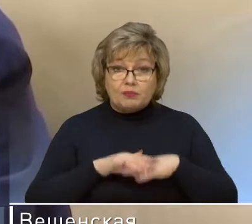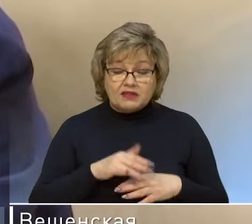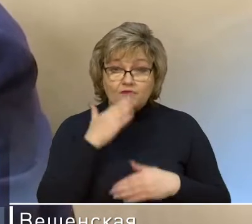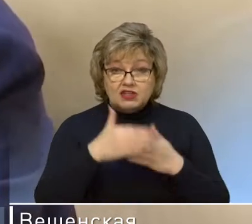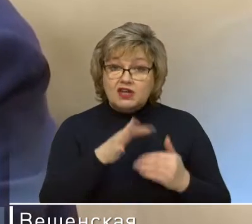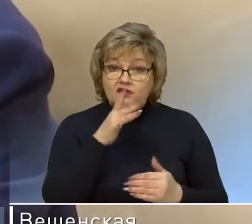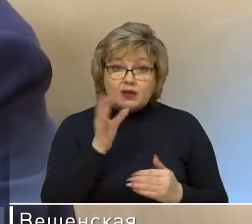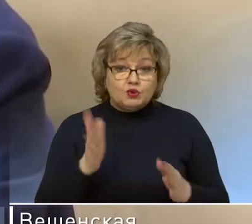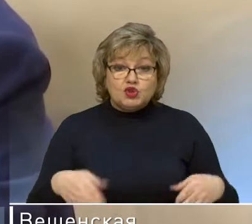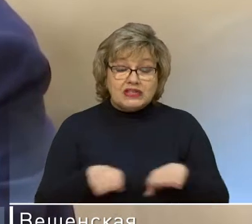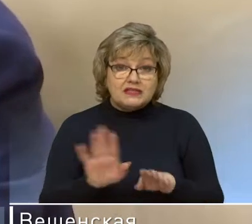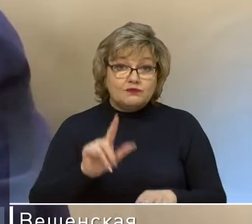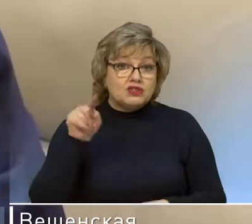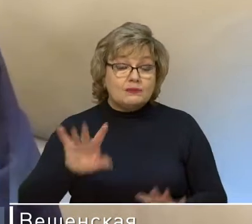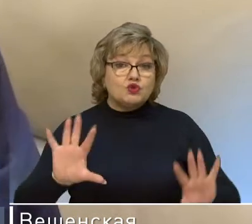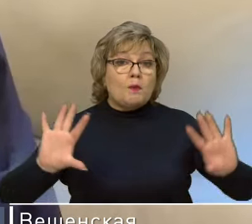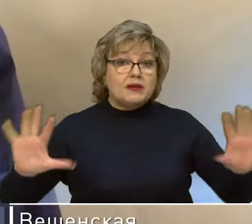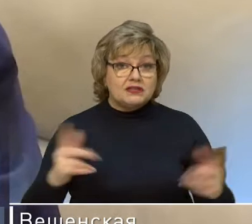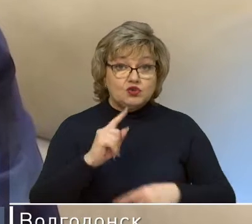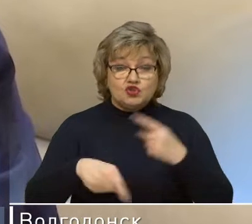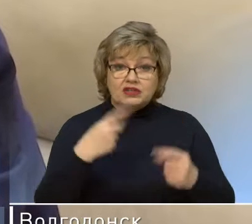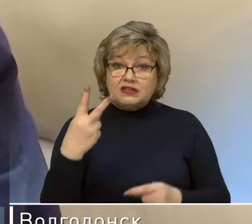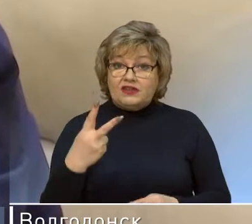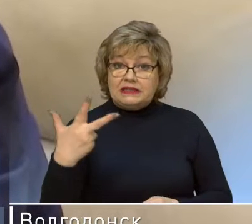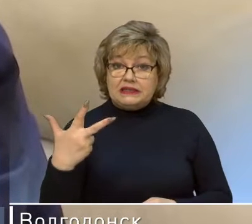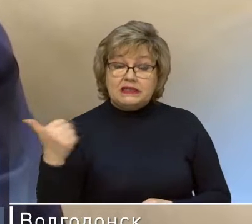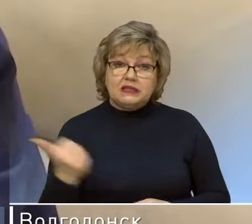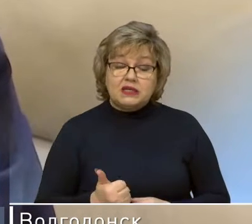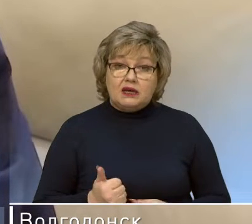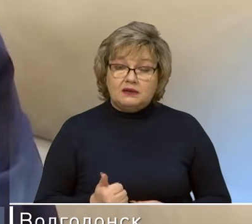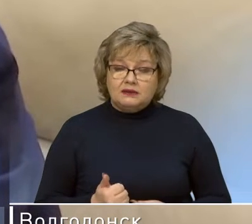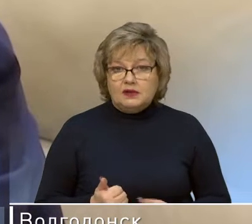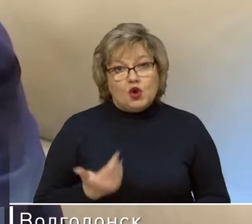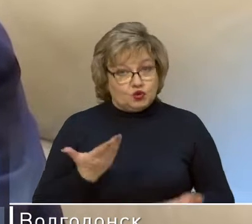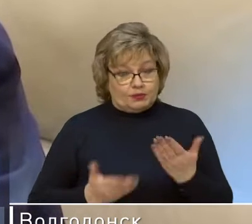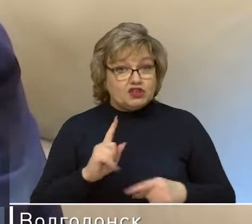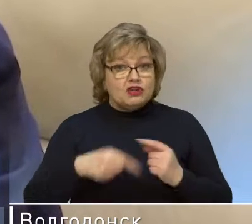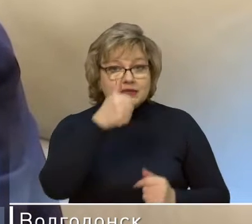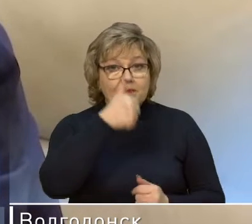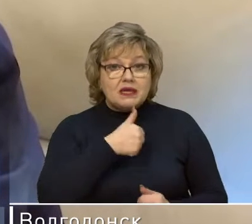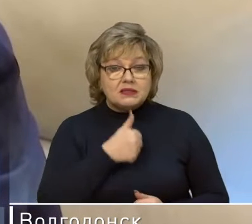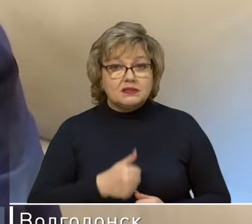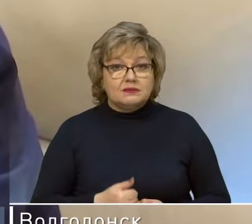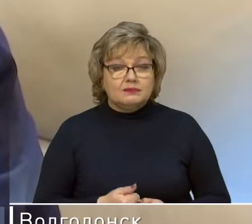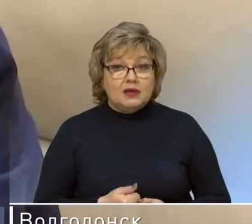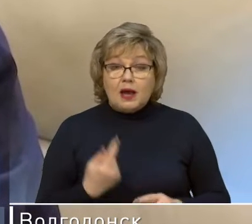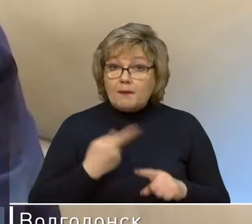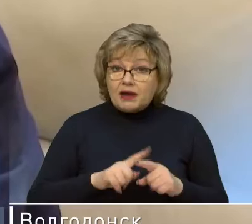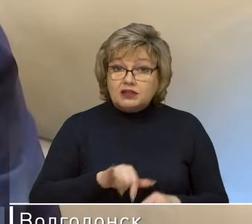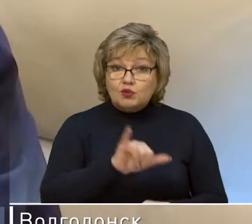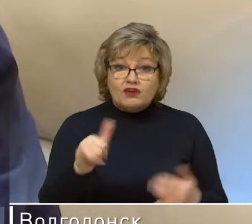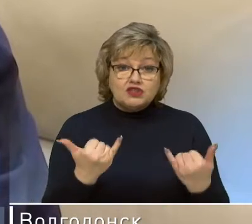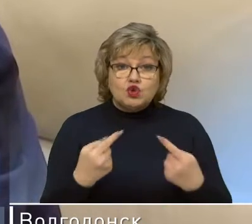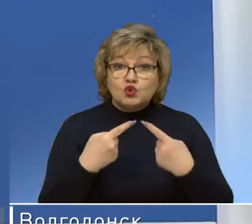будут несравнимы с тем, что произойдет через 2-3 недели. Ну, по крайней мере, через месяц. Поэтому у вас сейчас